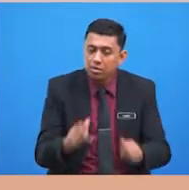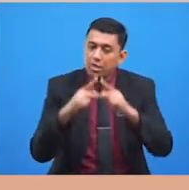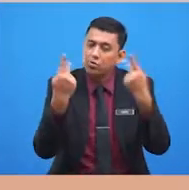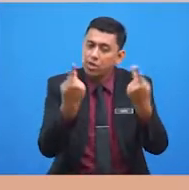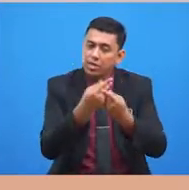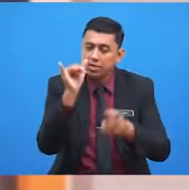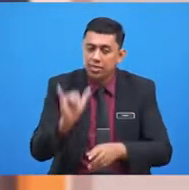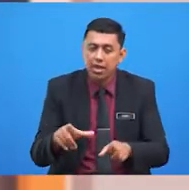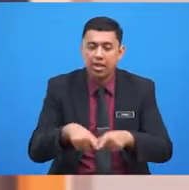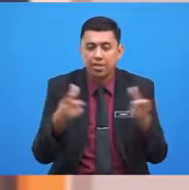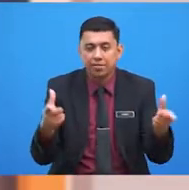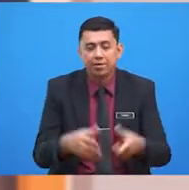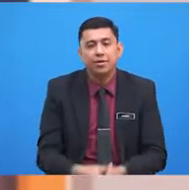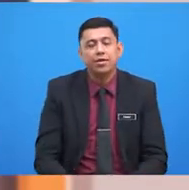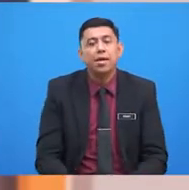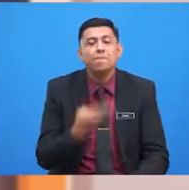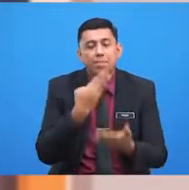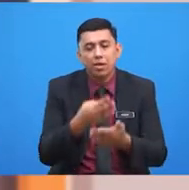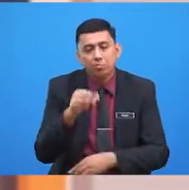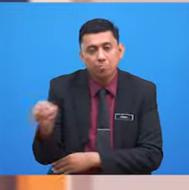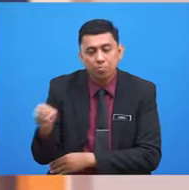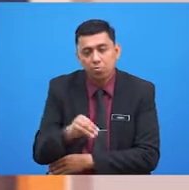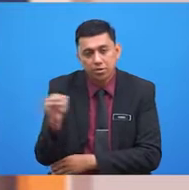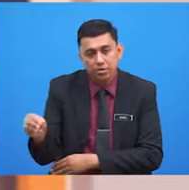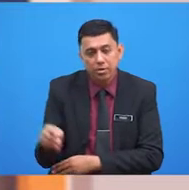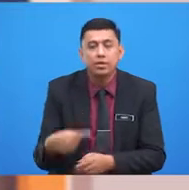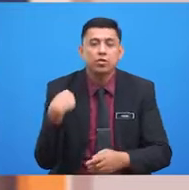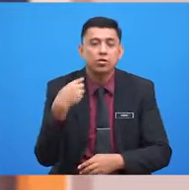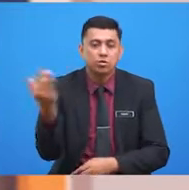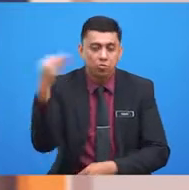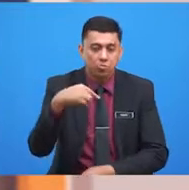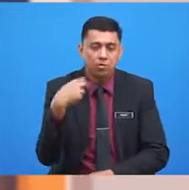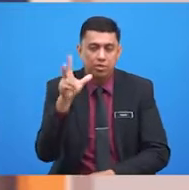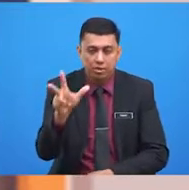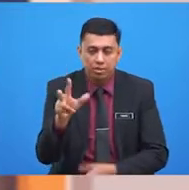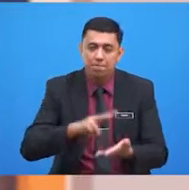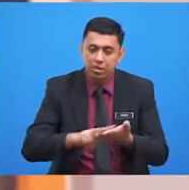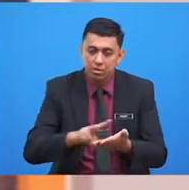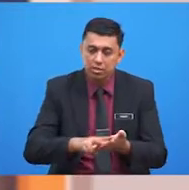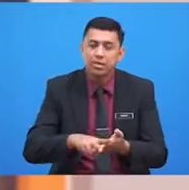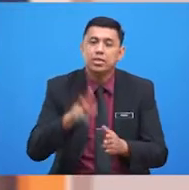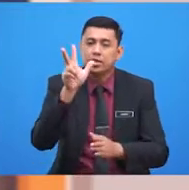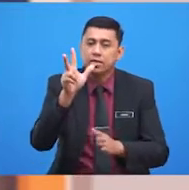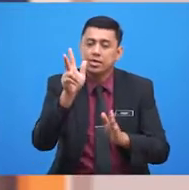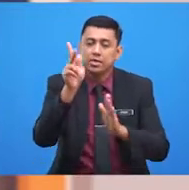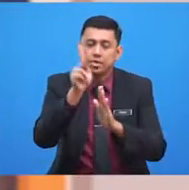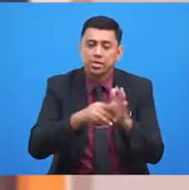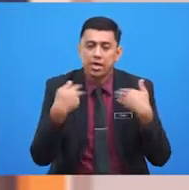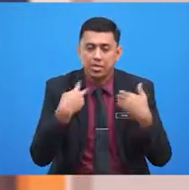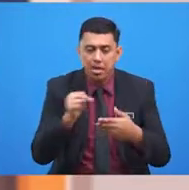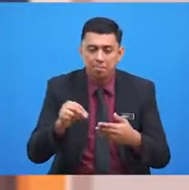yang lain. Baik murid-murid, jom kita baca tiga situasi berdasarkan